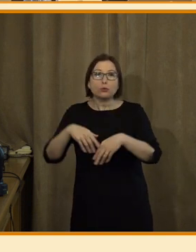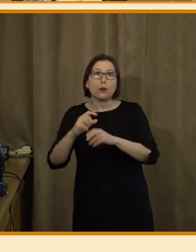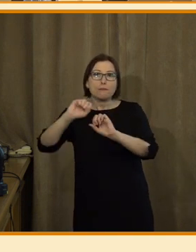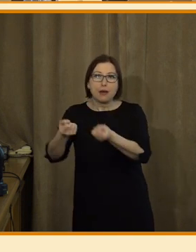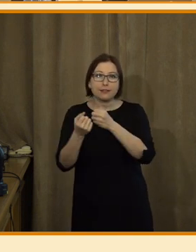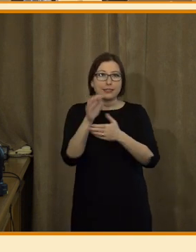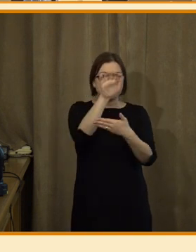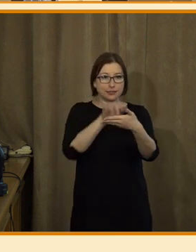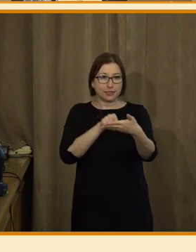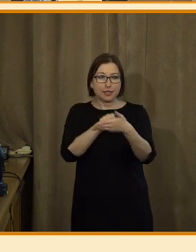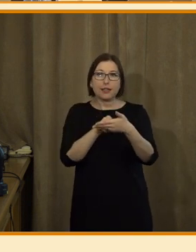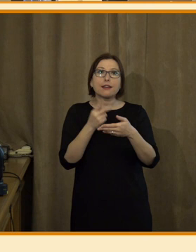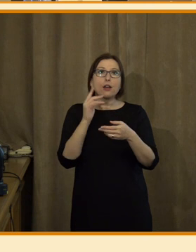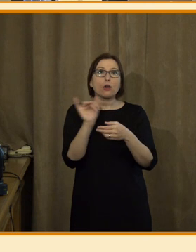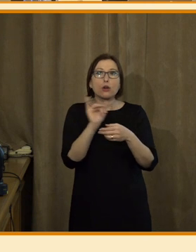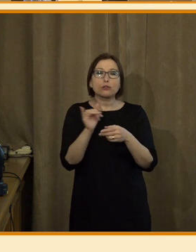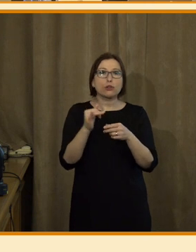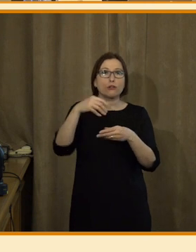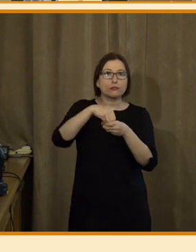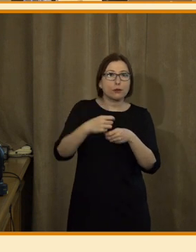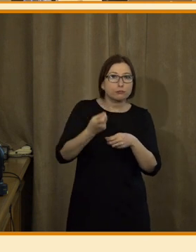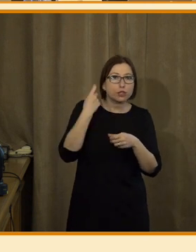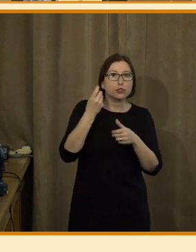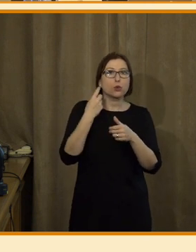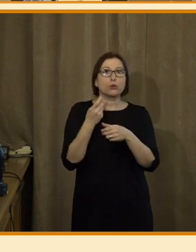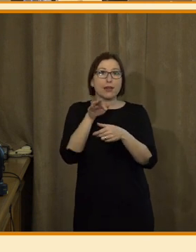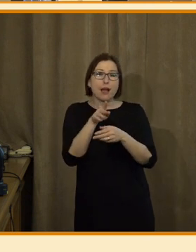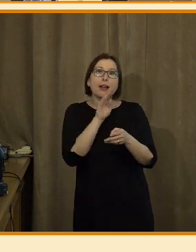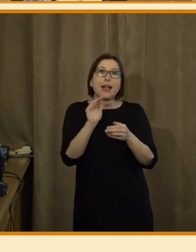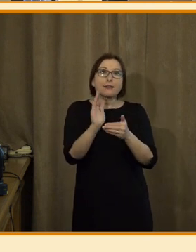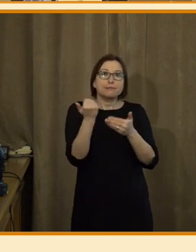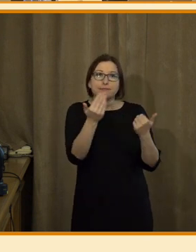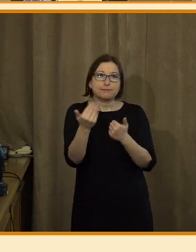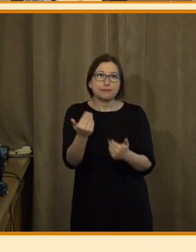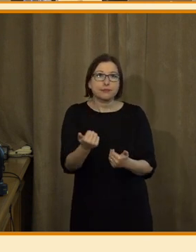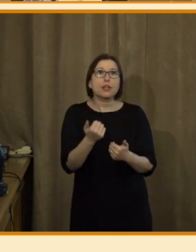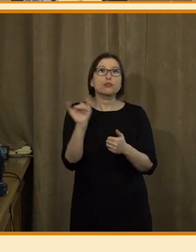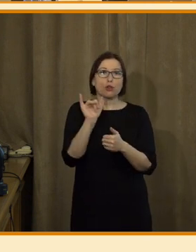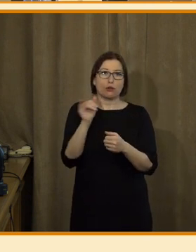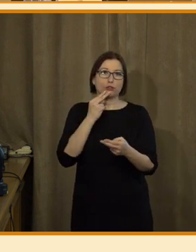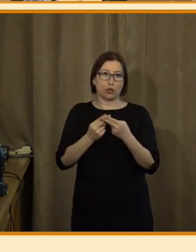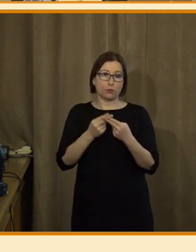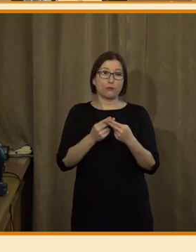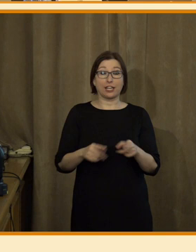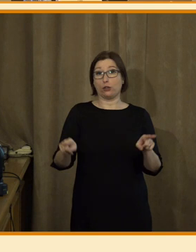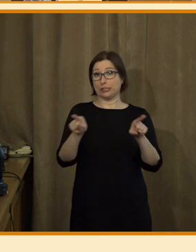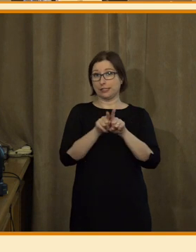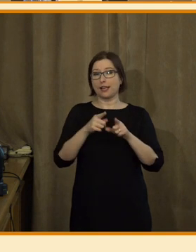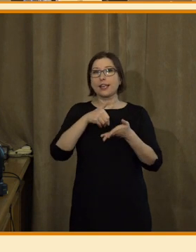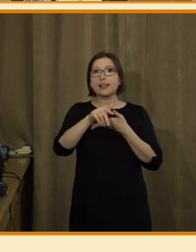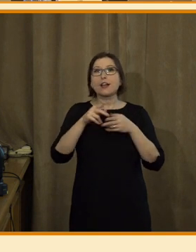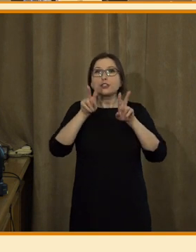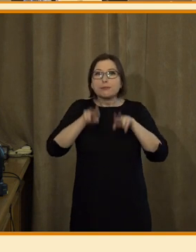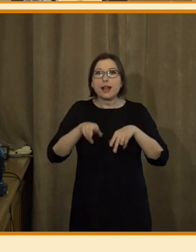bájas těch předsudků a podobně. A potom jsou tady další právní